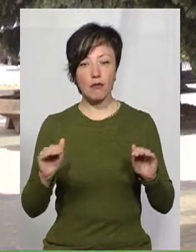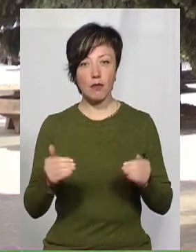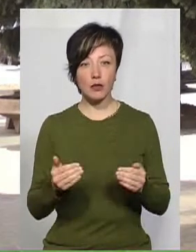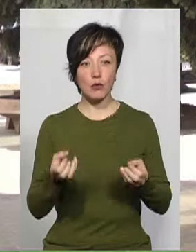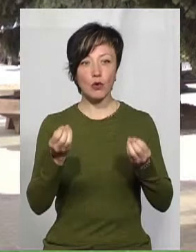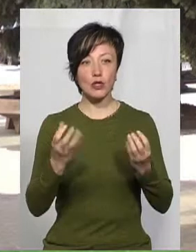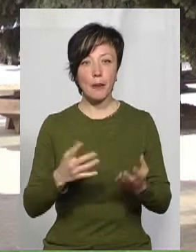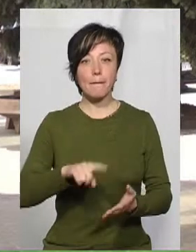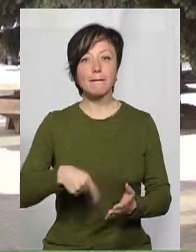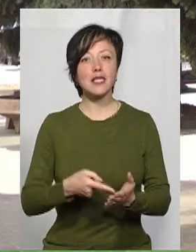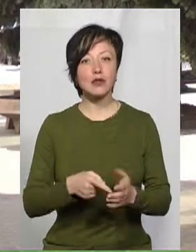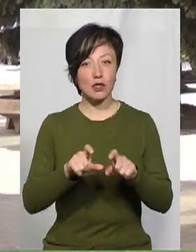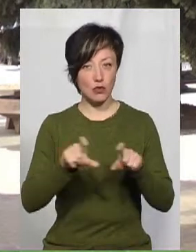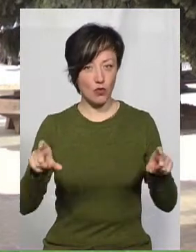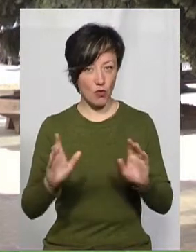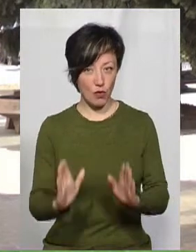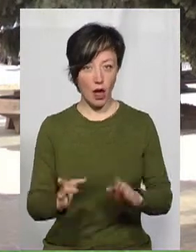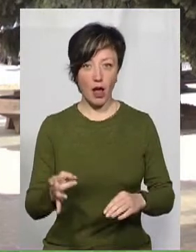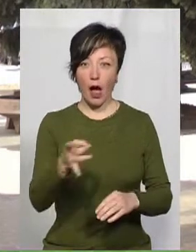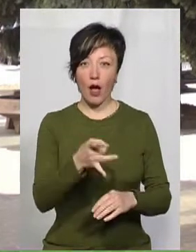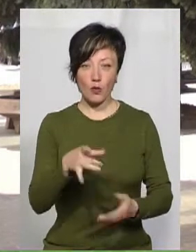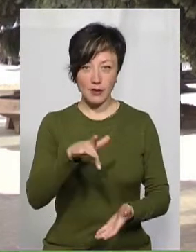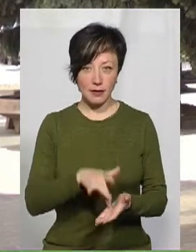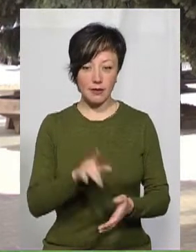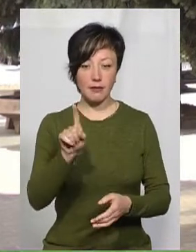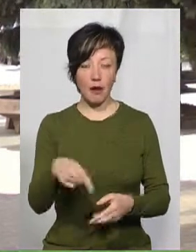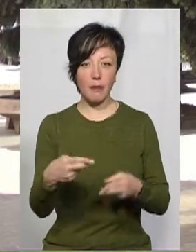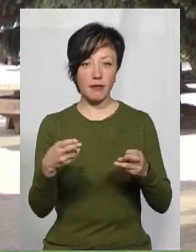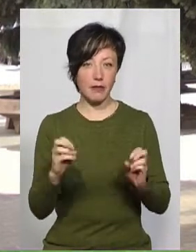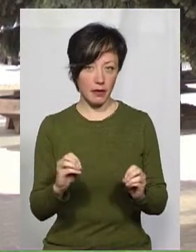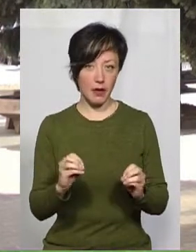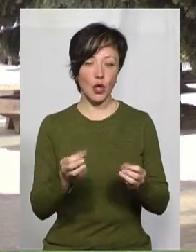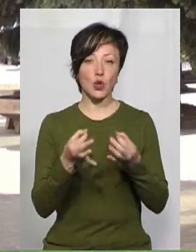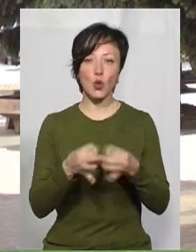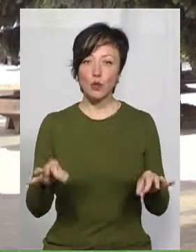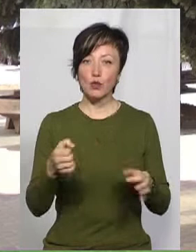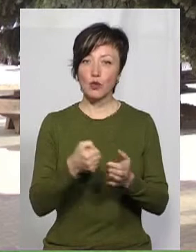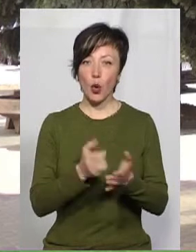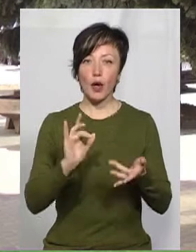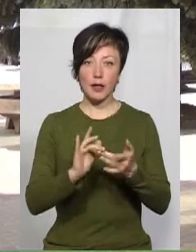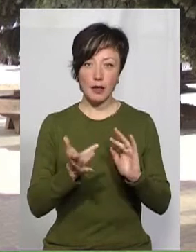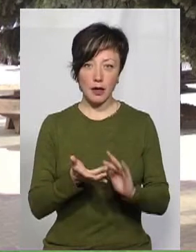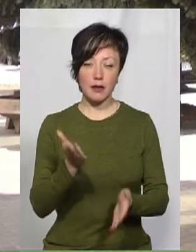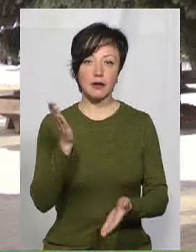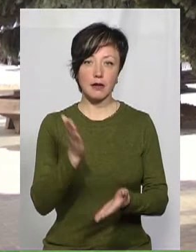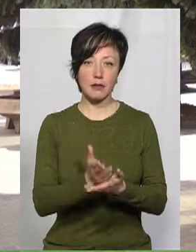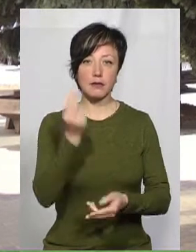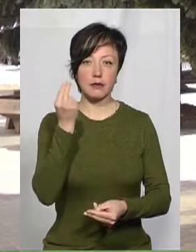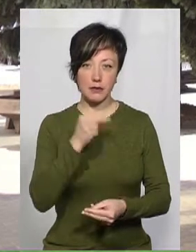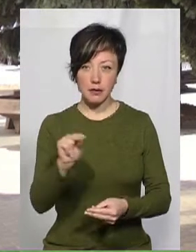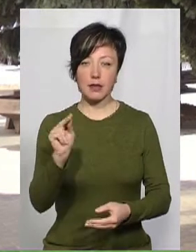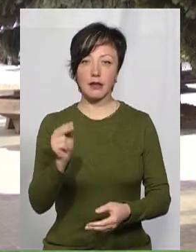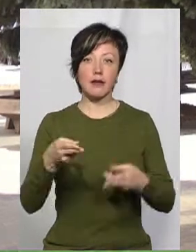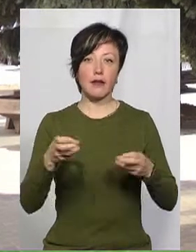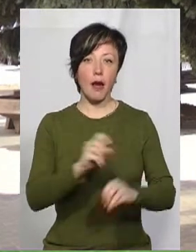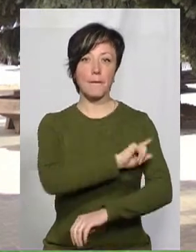простішим саме міської школи і районних центрів, там, де доступ до мереж інтернет кращий, де